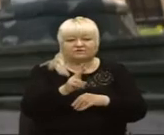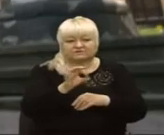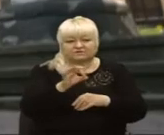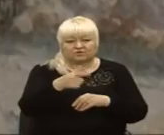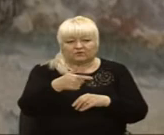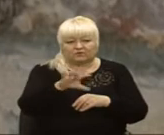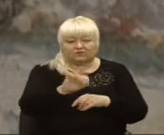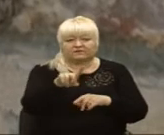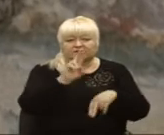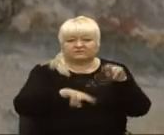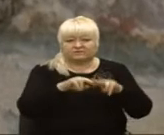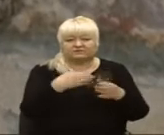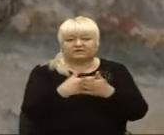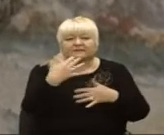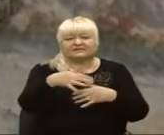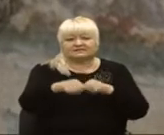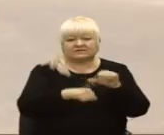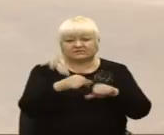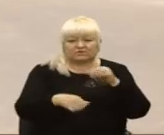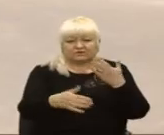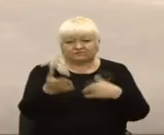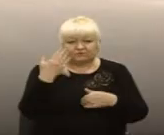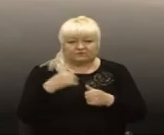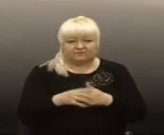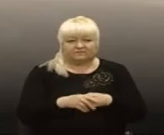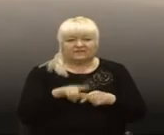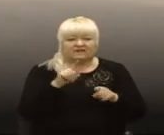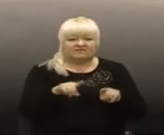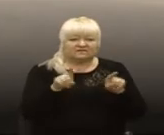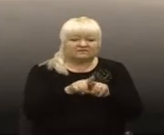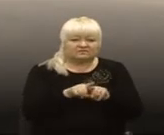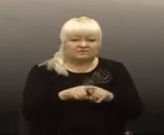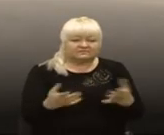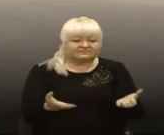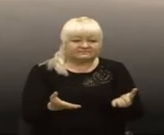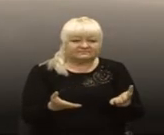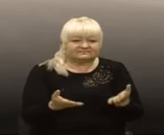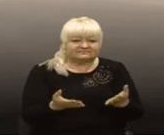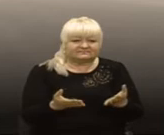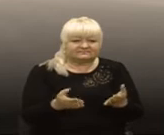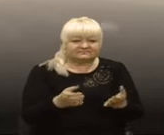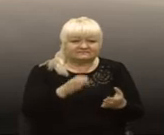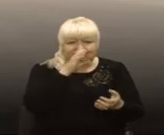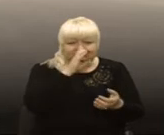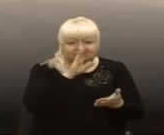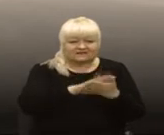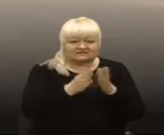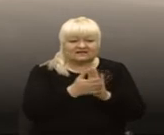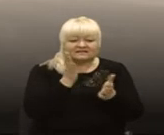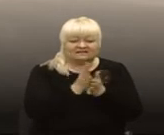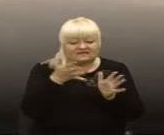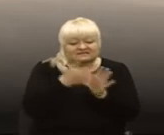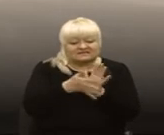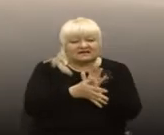Її збудували близько 50 років тому. Вона в достатньо печальному стані. Є затікання води. Відповідно, коли